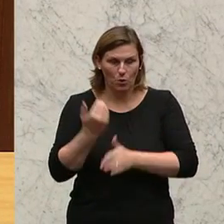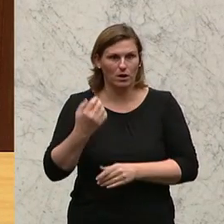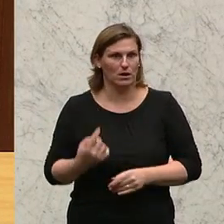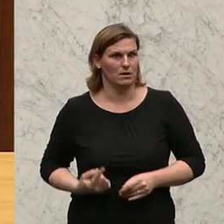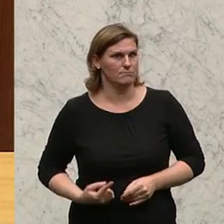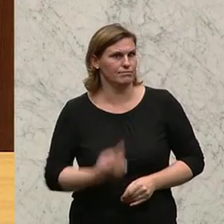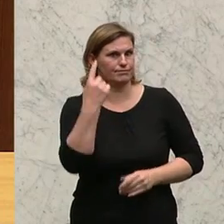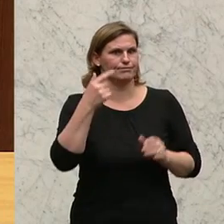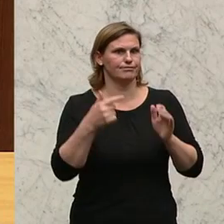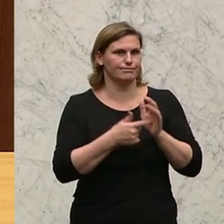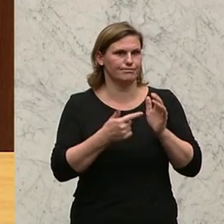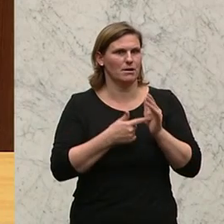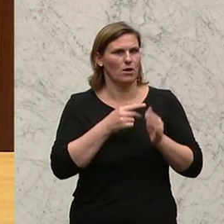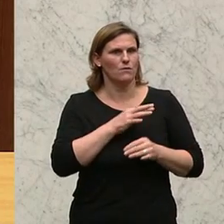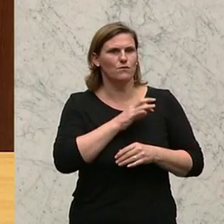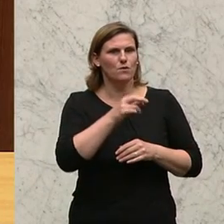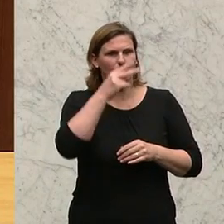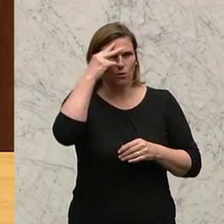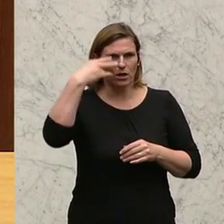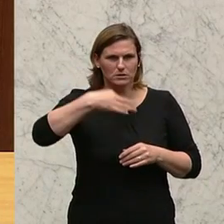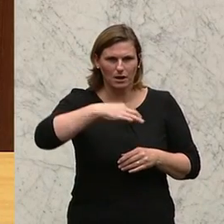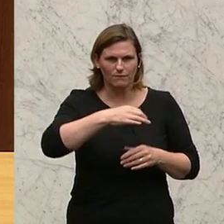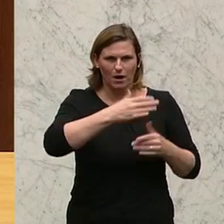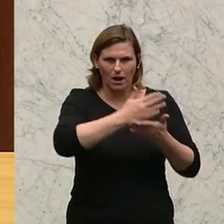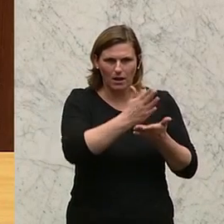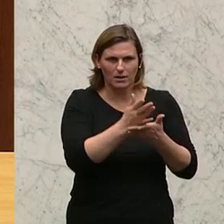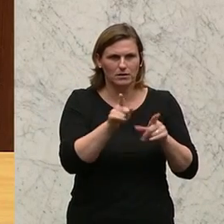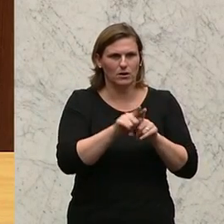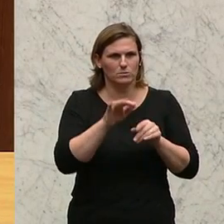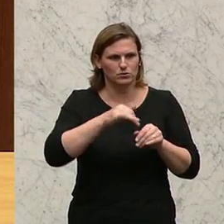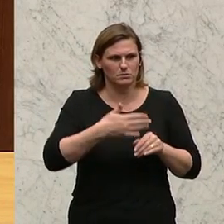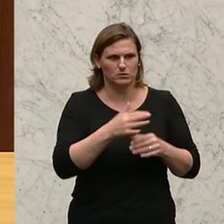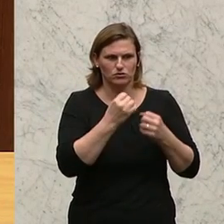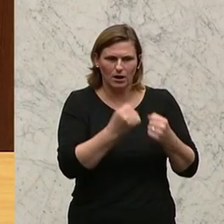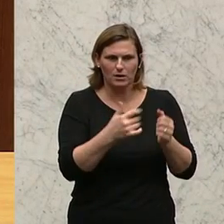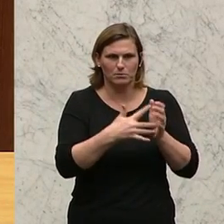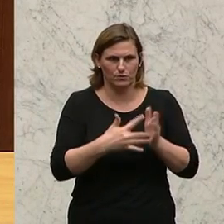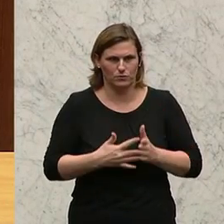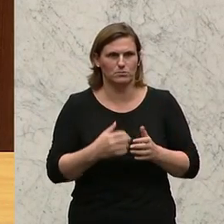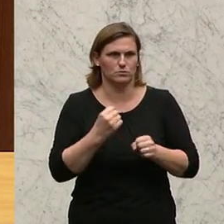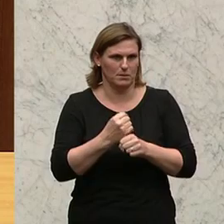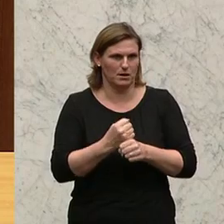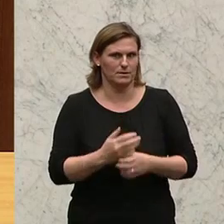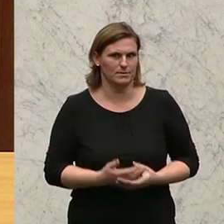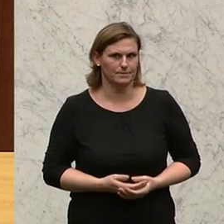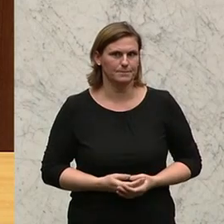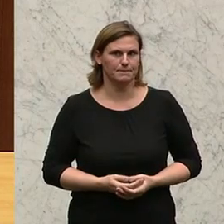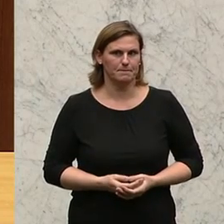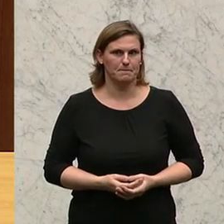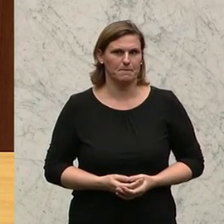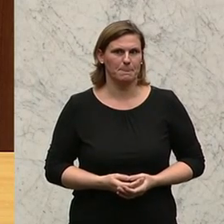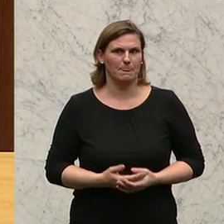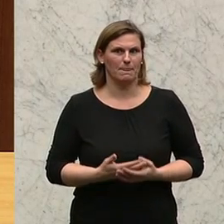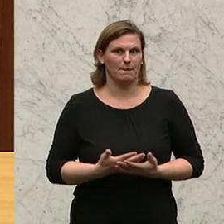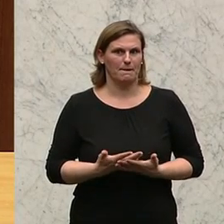Volksanwaltschaft aufgegangen. Und hier müssen natürlich verstärkt auch Überprüfungen stattfinden. Meine sehr